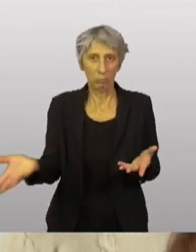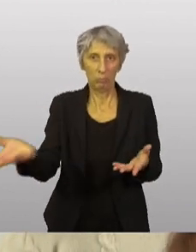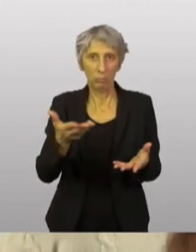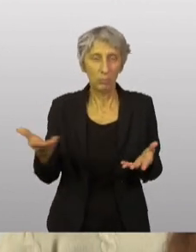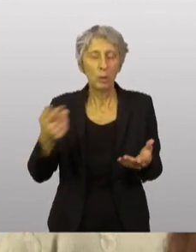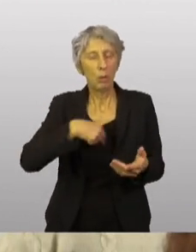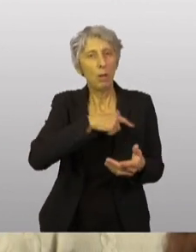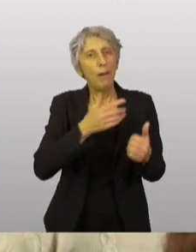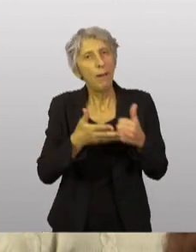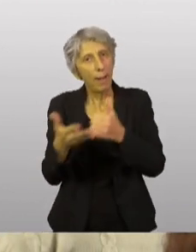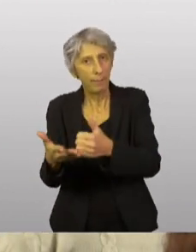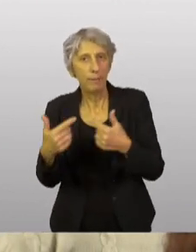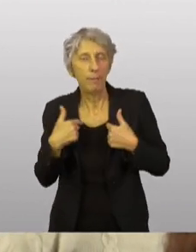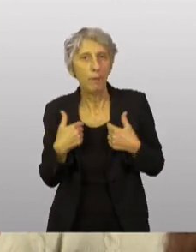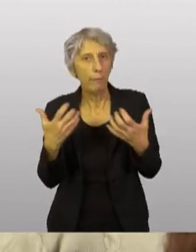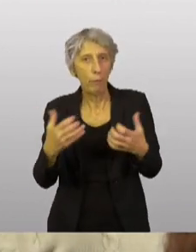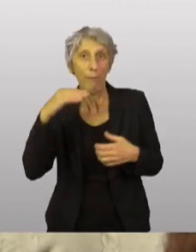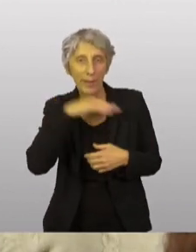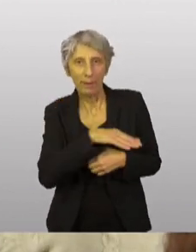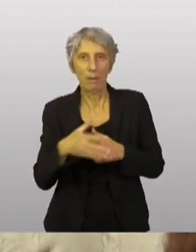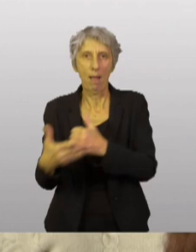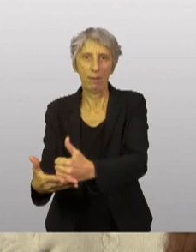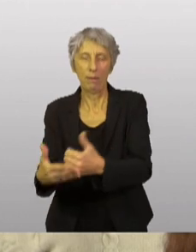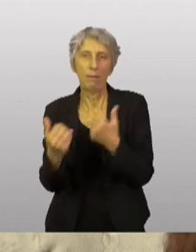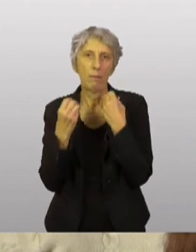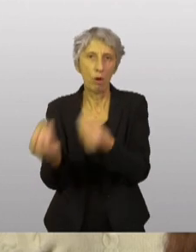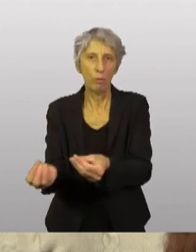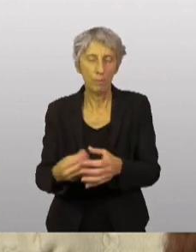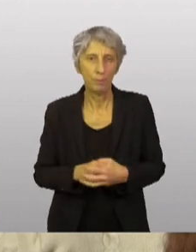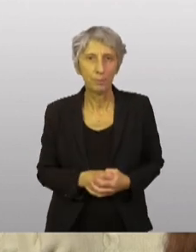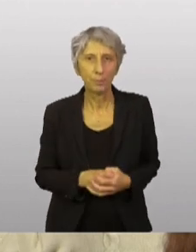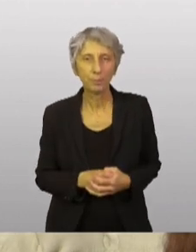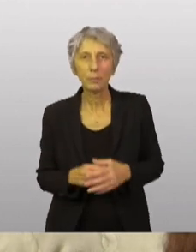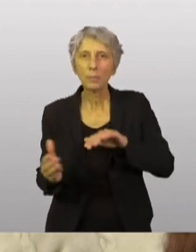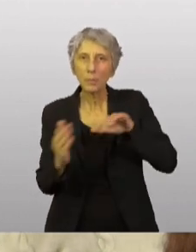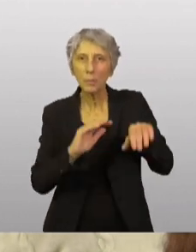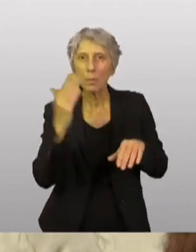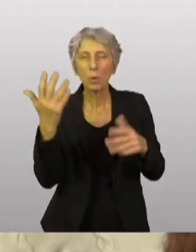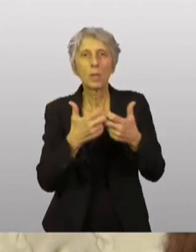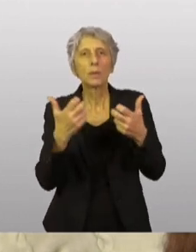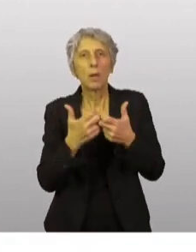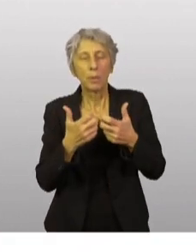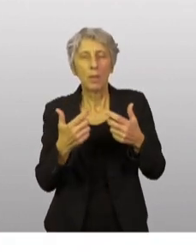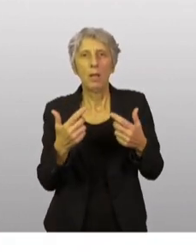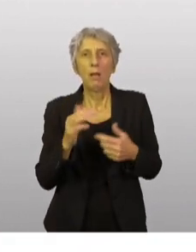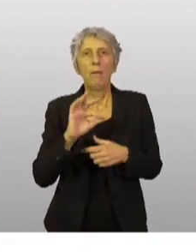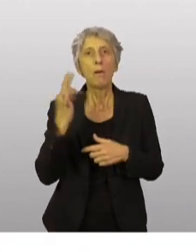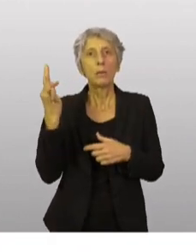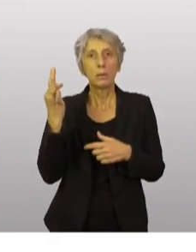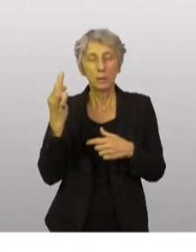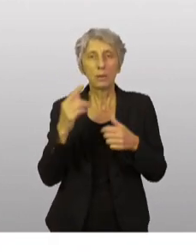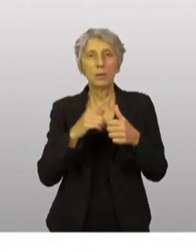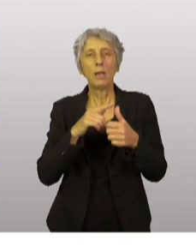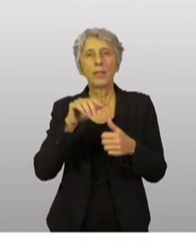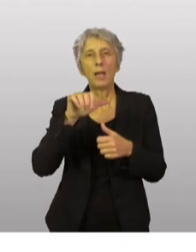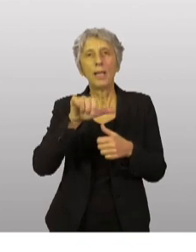et nous les aidons, là aussi nous voulons faire vite. Autre exemple de ce que nous faisons, la France va fournir avec l'AEA